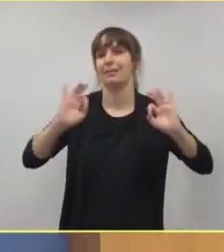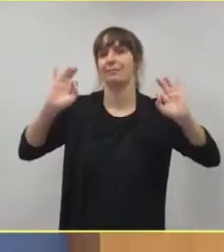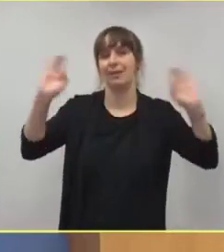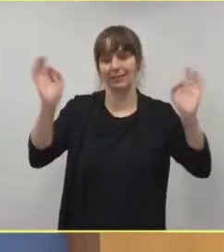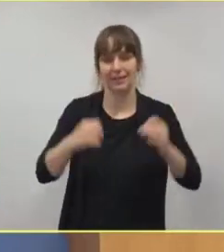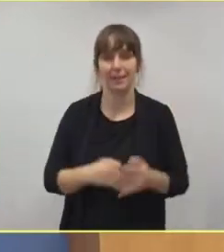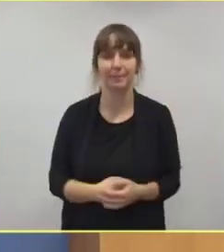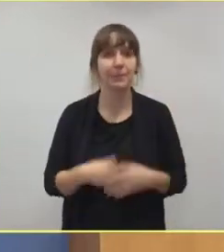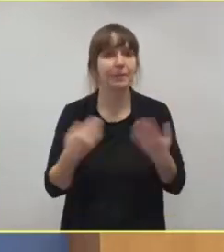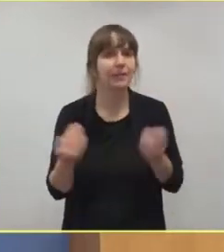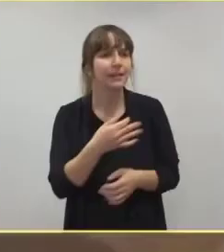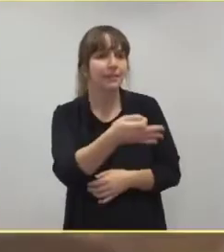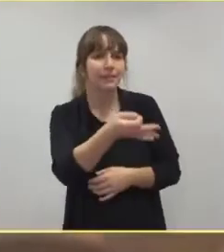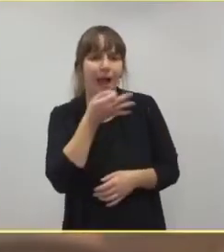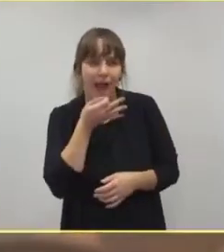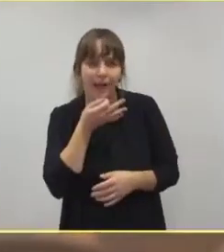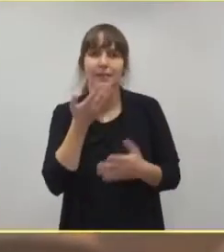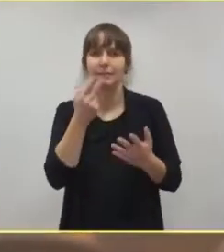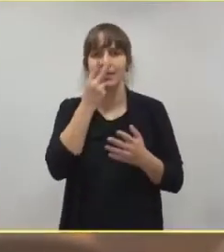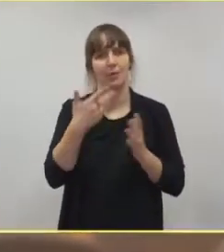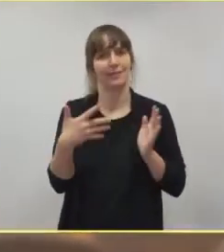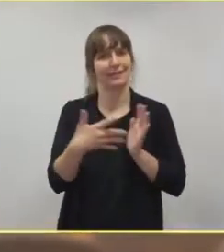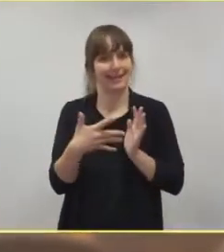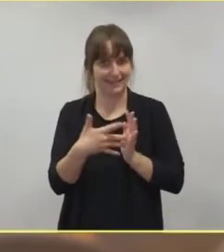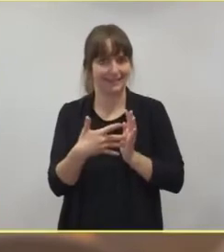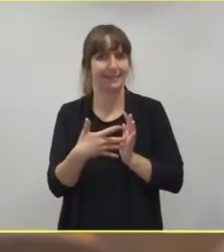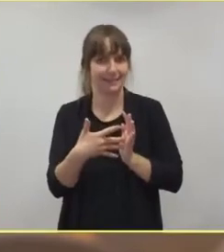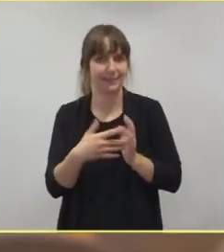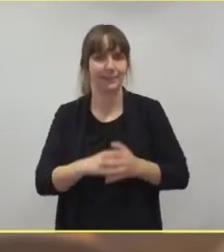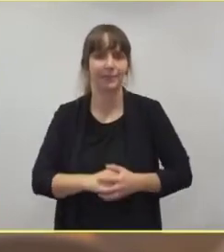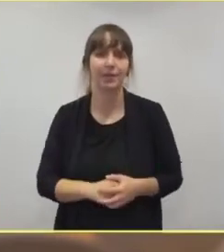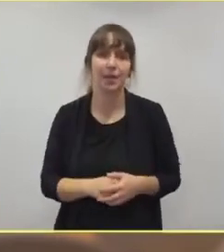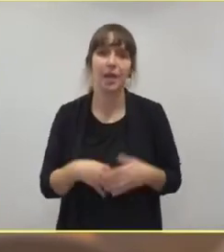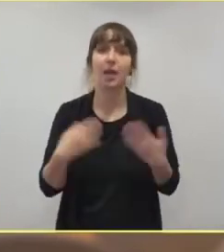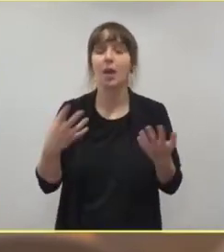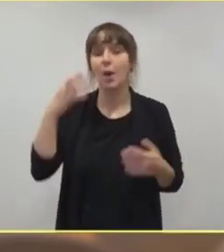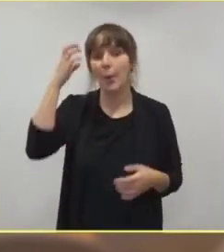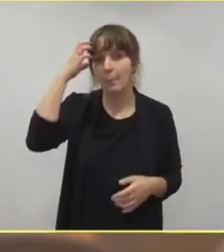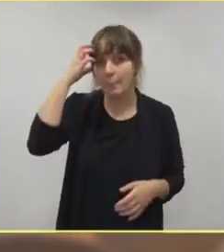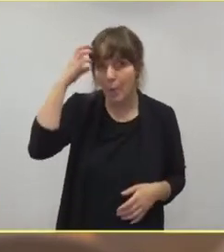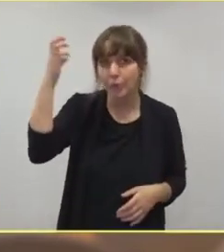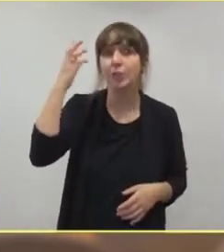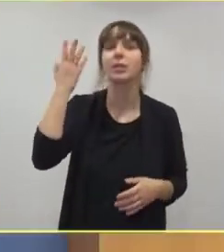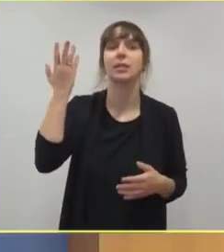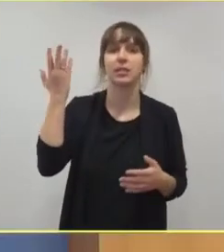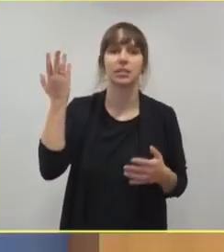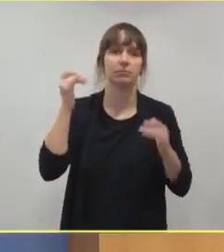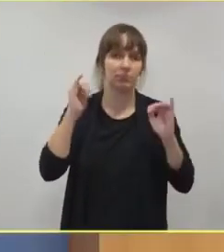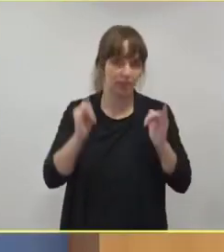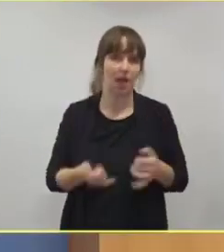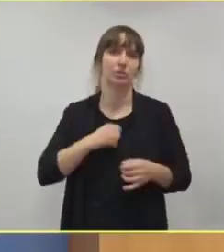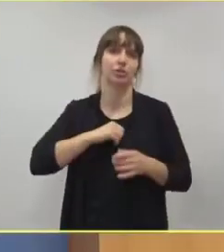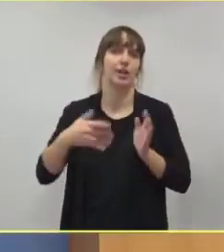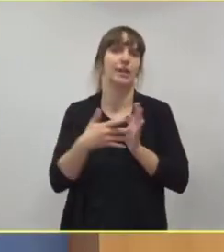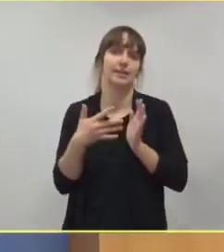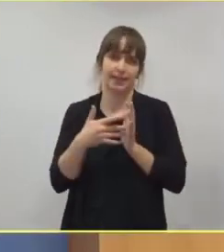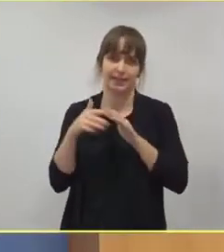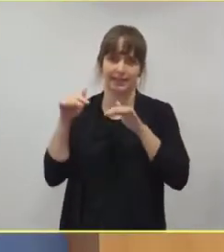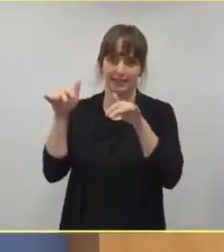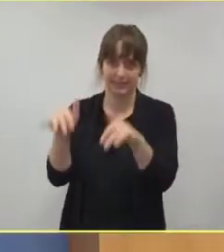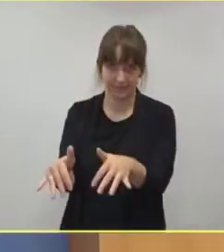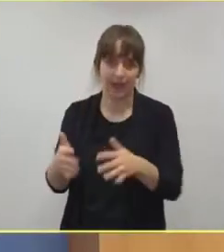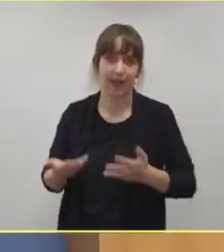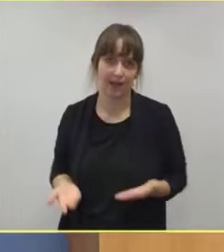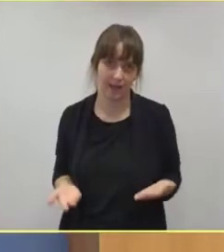Nun zu Ihrer Frage, was die Testung angeht. In München sind sie verfügbar. Ich habe dieselben